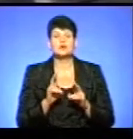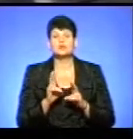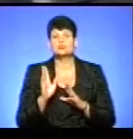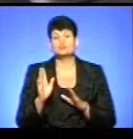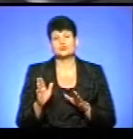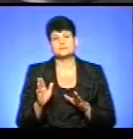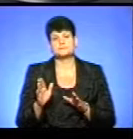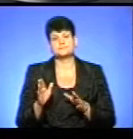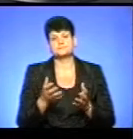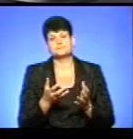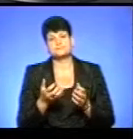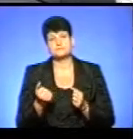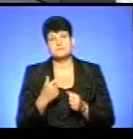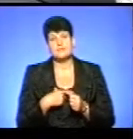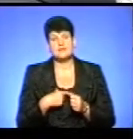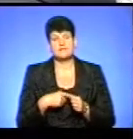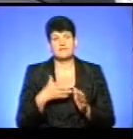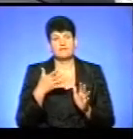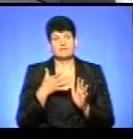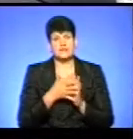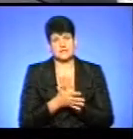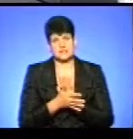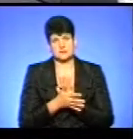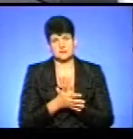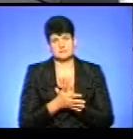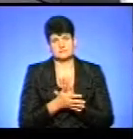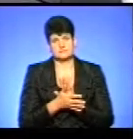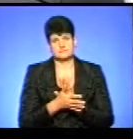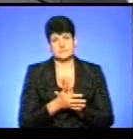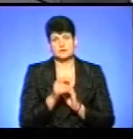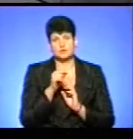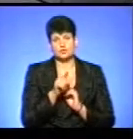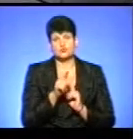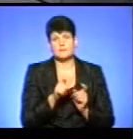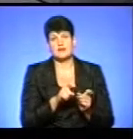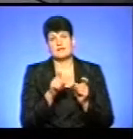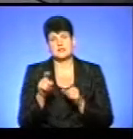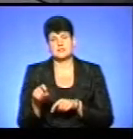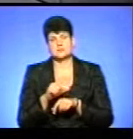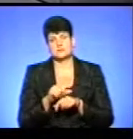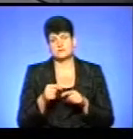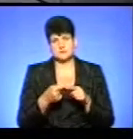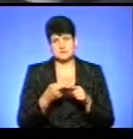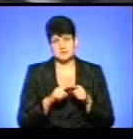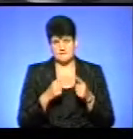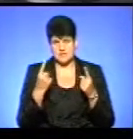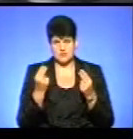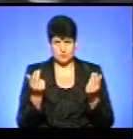на себе витрати для того, щоб тварину перевезти за кордон? Це немалі гроші.